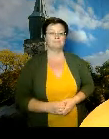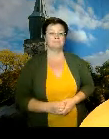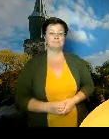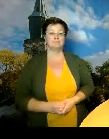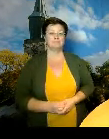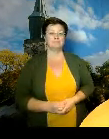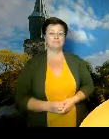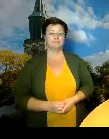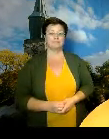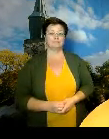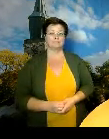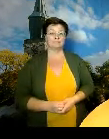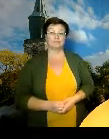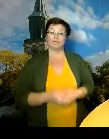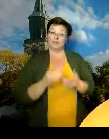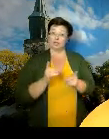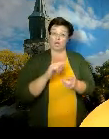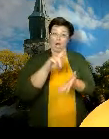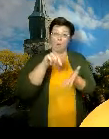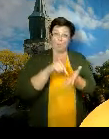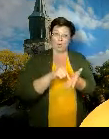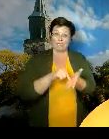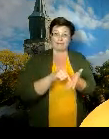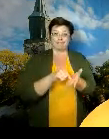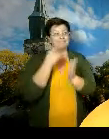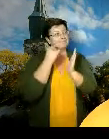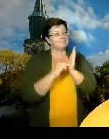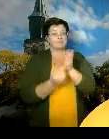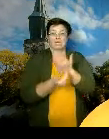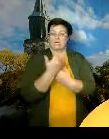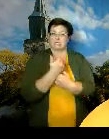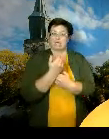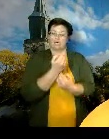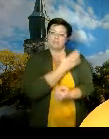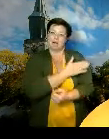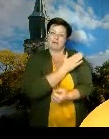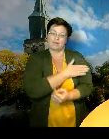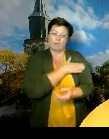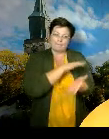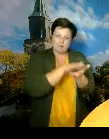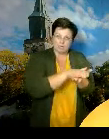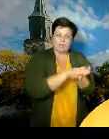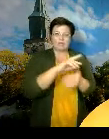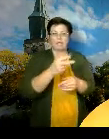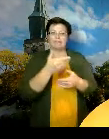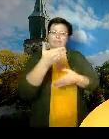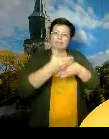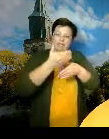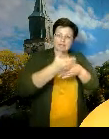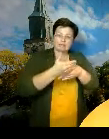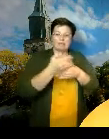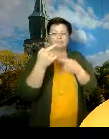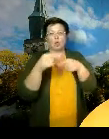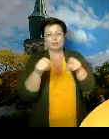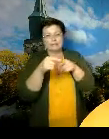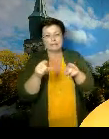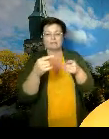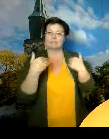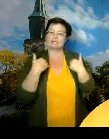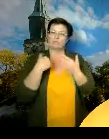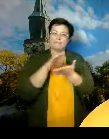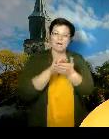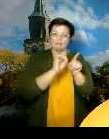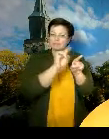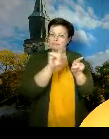Eli kun ollaan meidän kaupunginkin vaikka asiakaspalvelupisteissä tai teatterissa konserteissa liikuntapaikoilla,